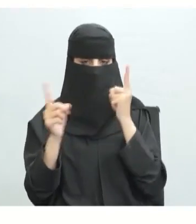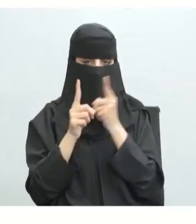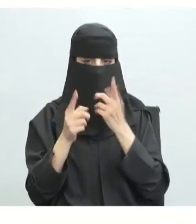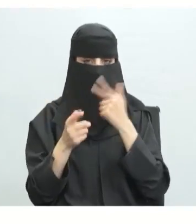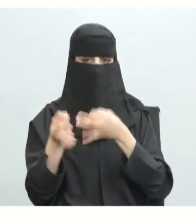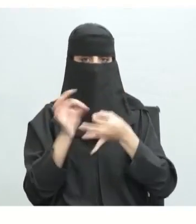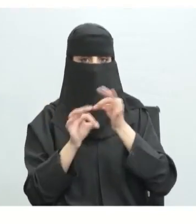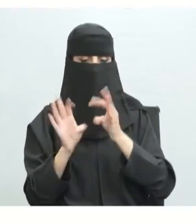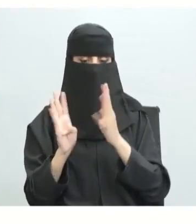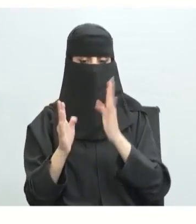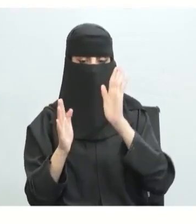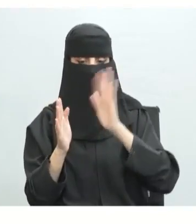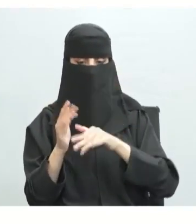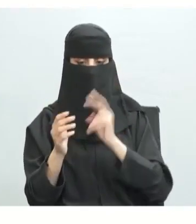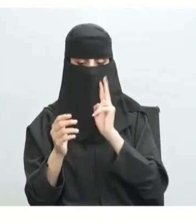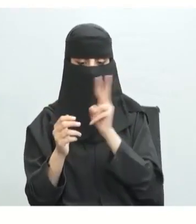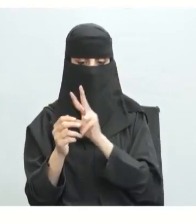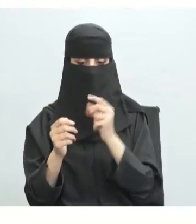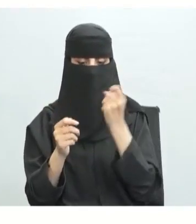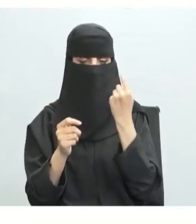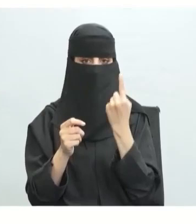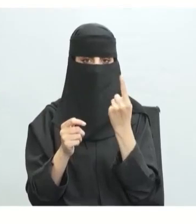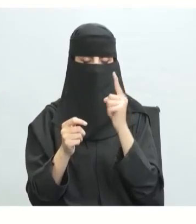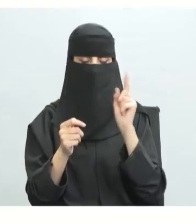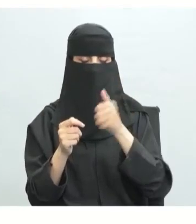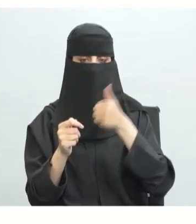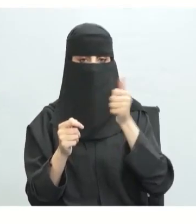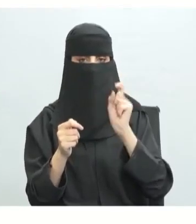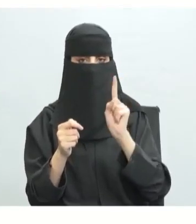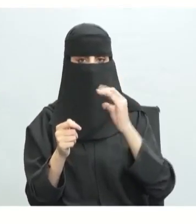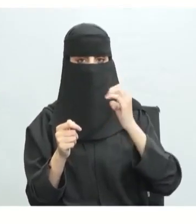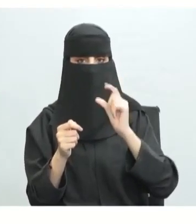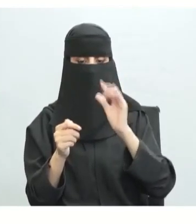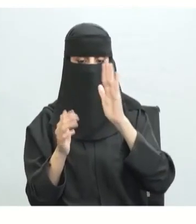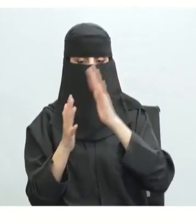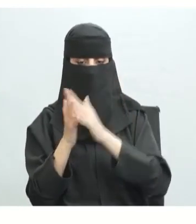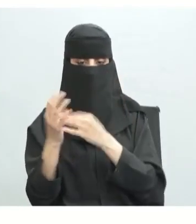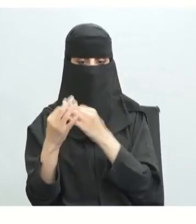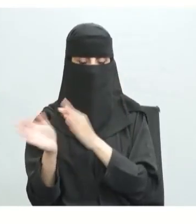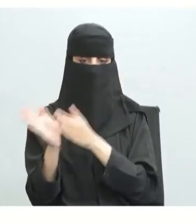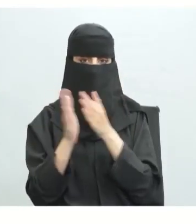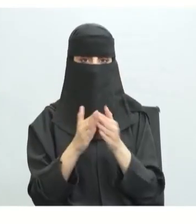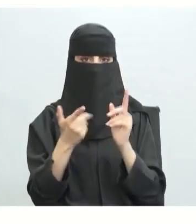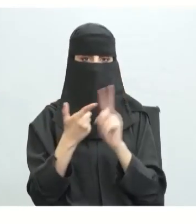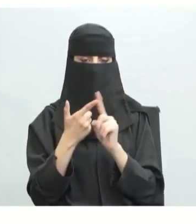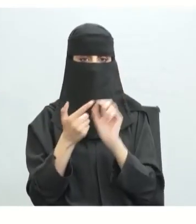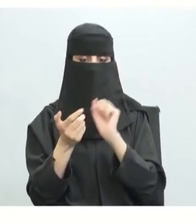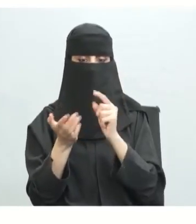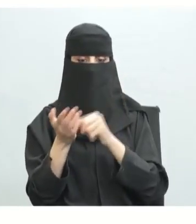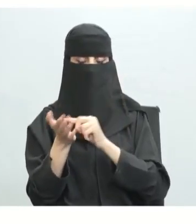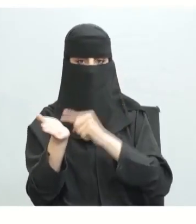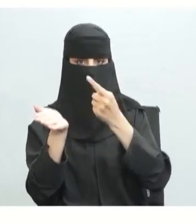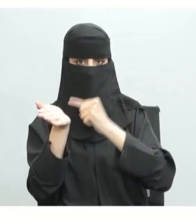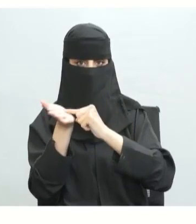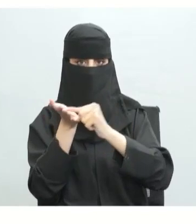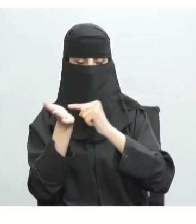تبحث عن جوهر المعنى وتقفز عن الحشو والتفاصيل وتتخذ إجراءات تصحيحية لمعالجة قصور الفهم بعد ذلك استراتيجية منظم